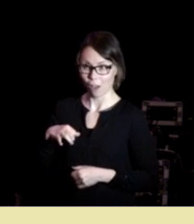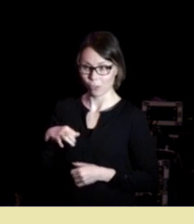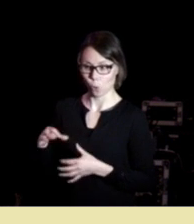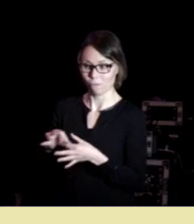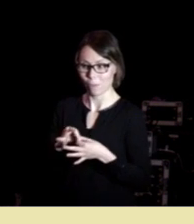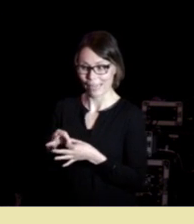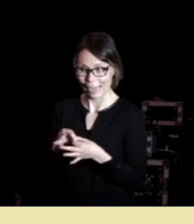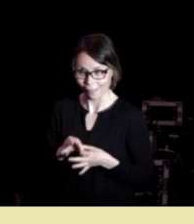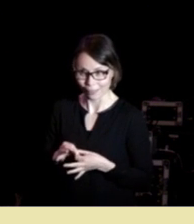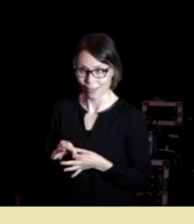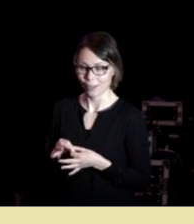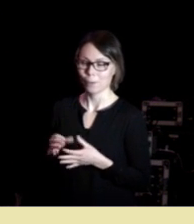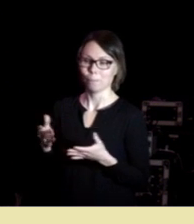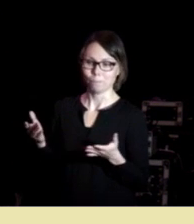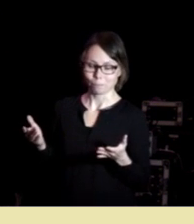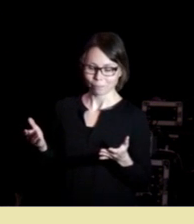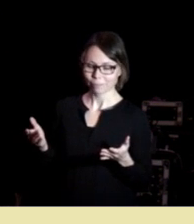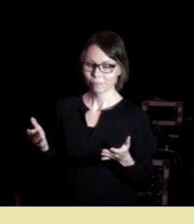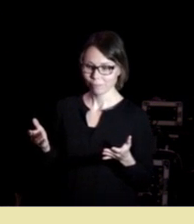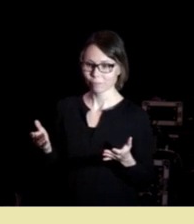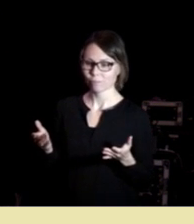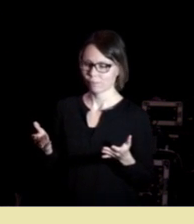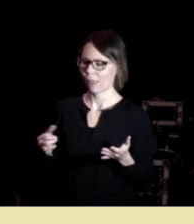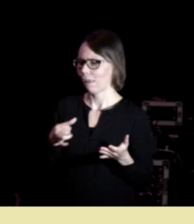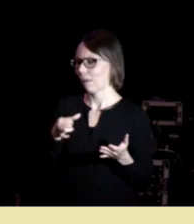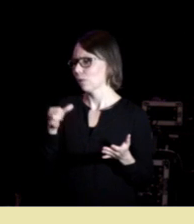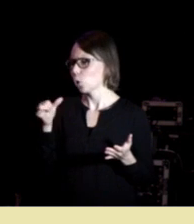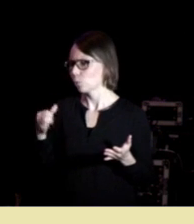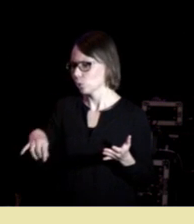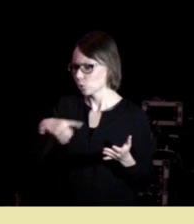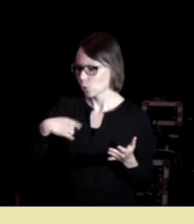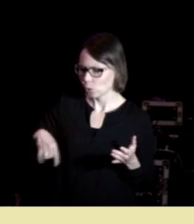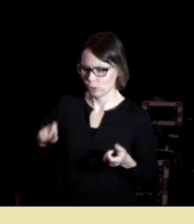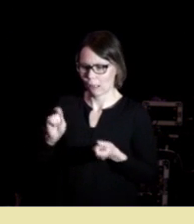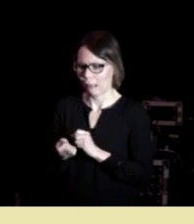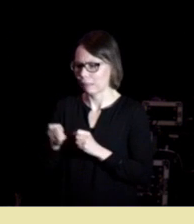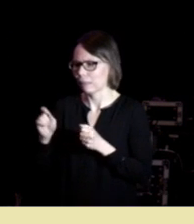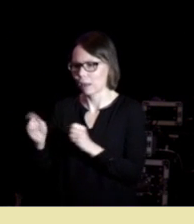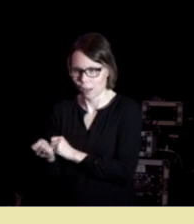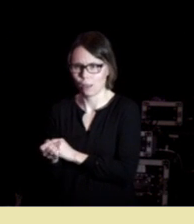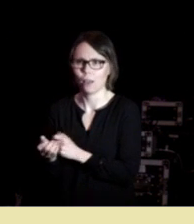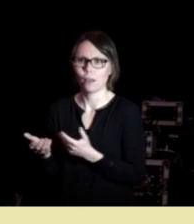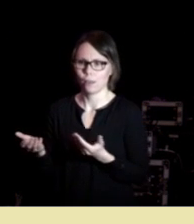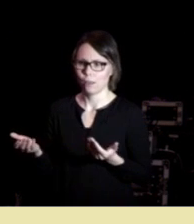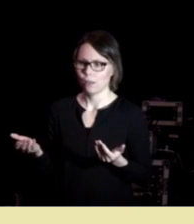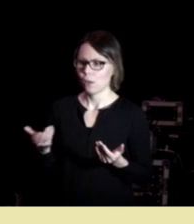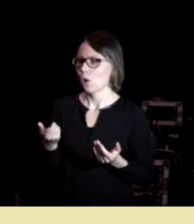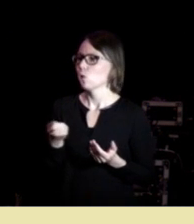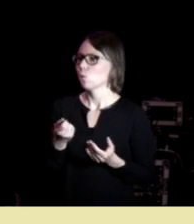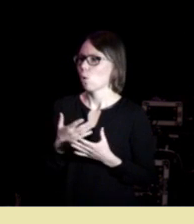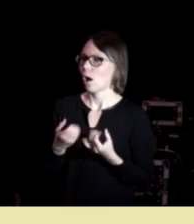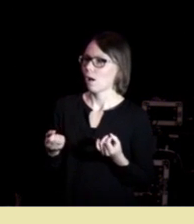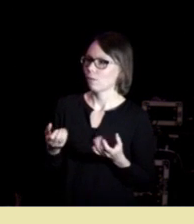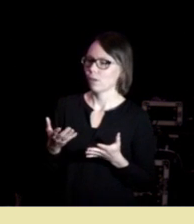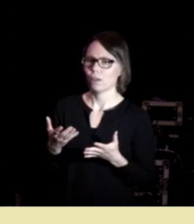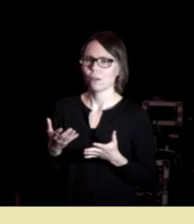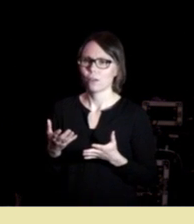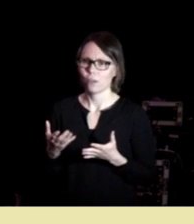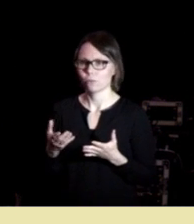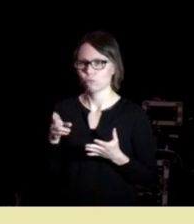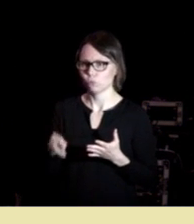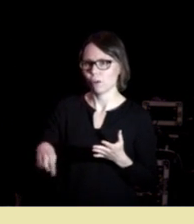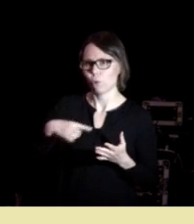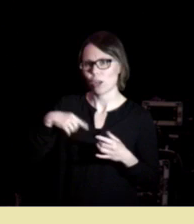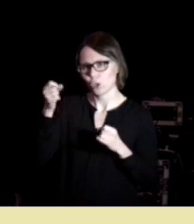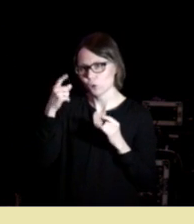familien altså det er en norm hos oss å skulle endre det er på en måte noe av modus operandi for vår kultur